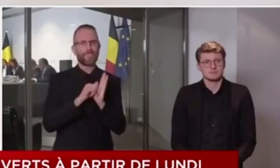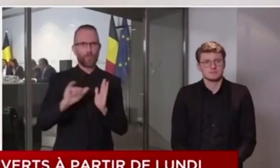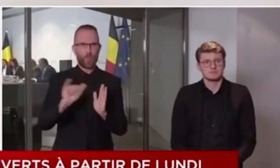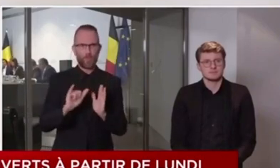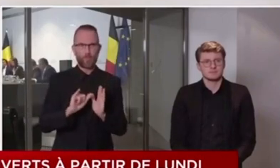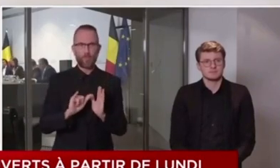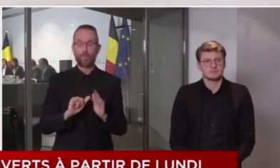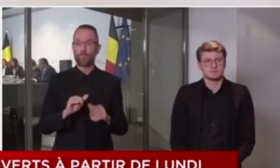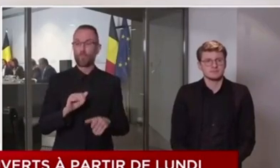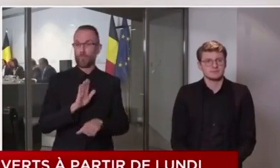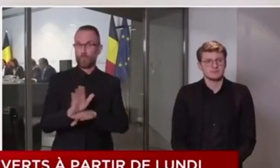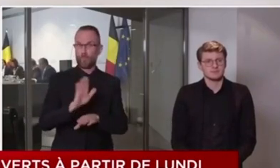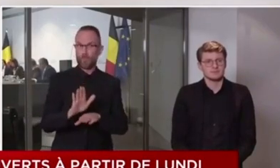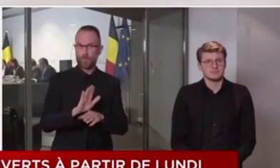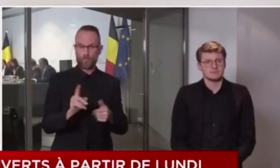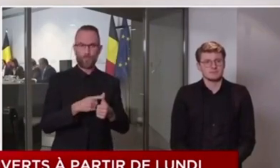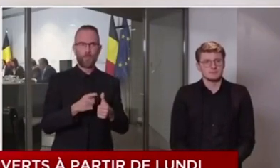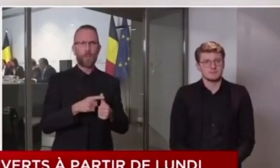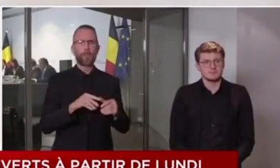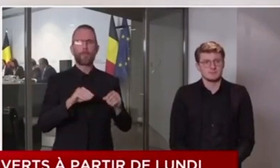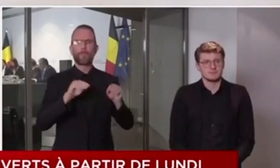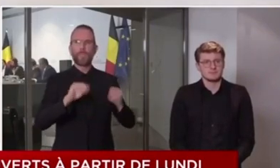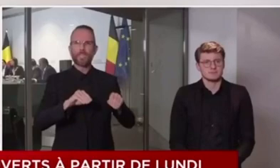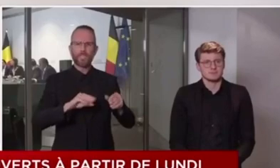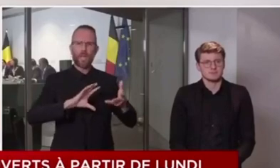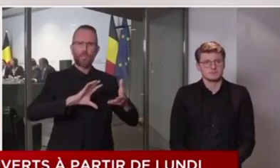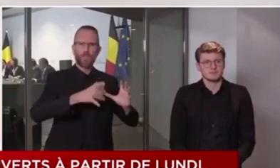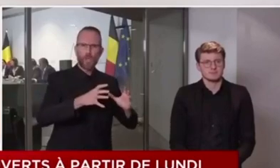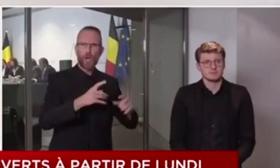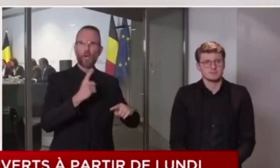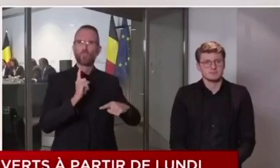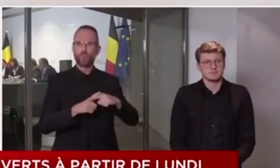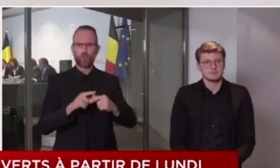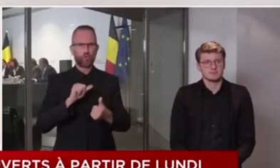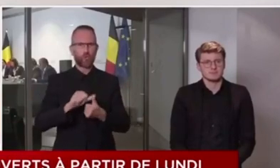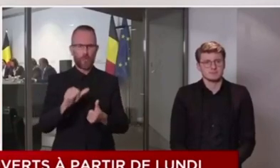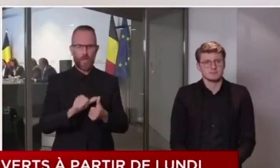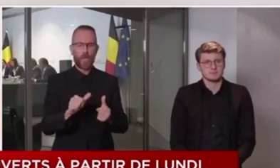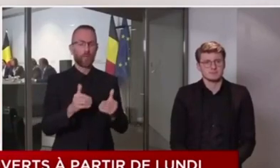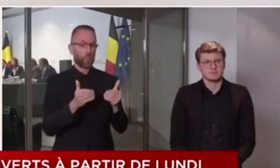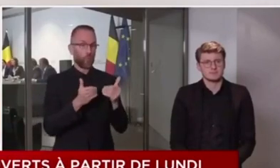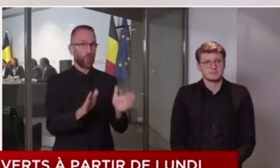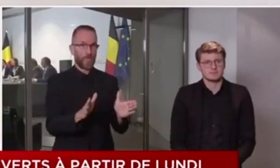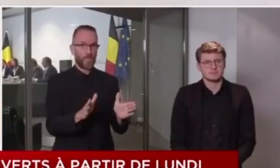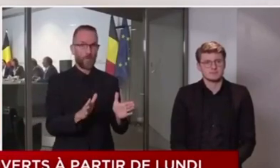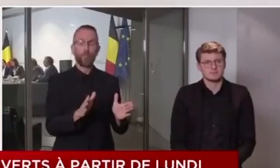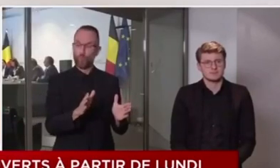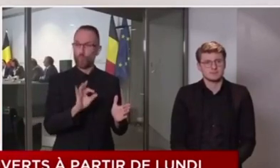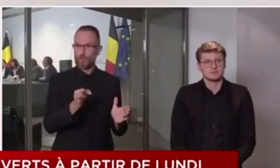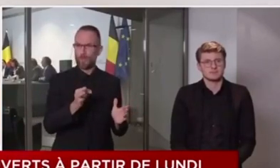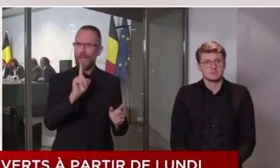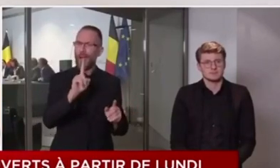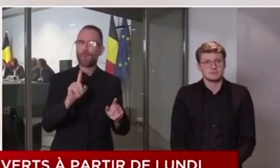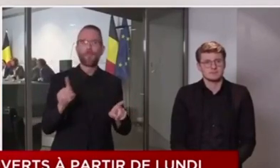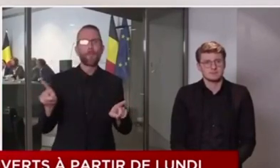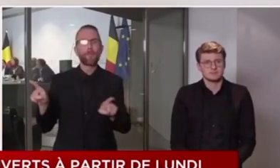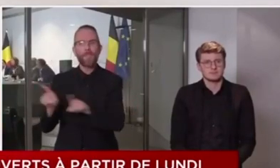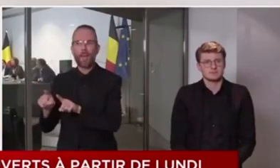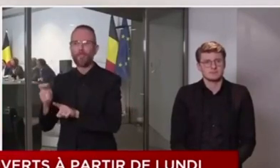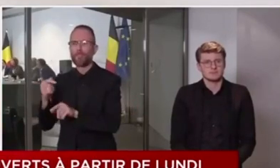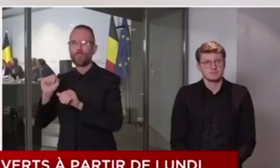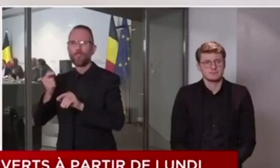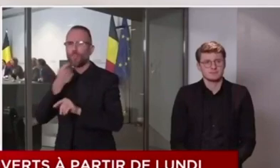jardineries pourront réouvrir leurs portes aux mêmes conditions que les magasins d'alimentation. Les distances de sécurité